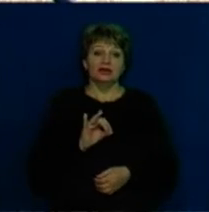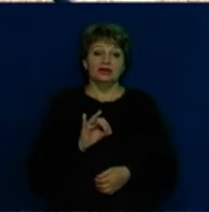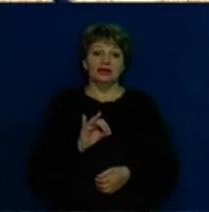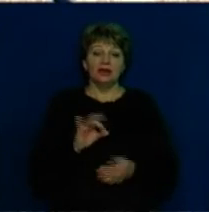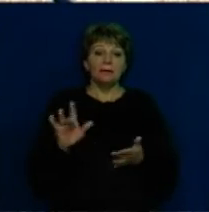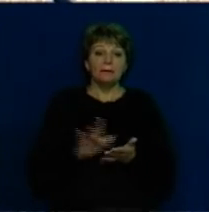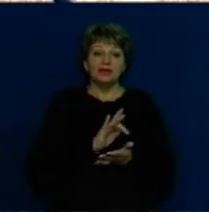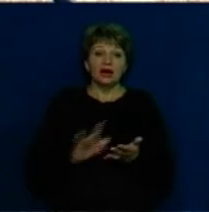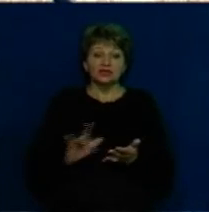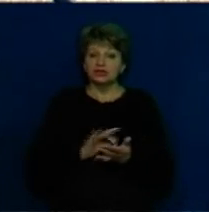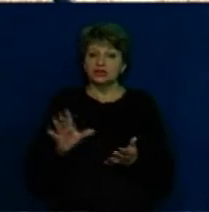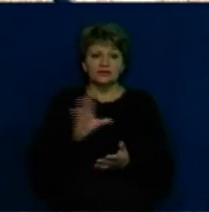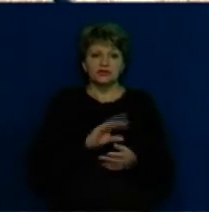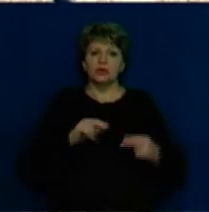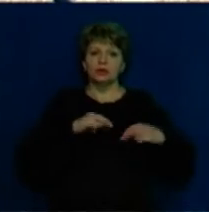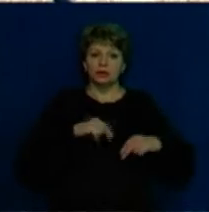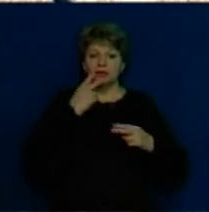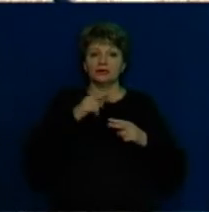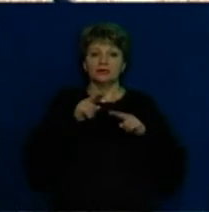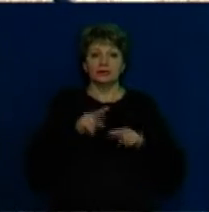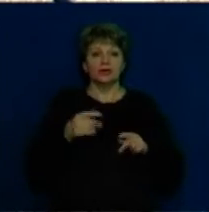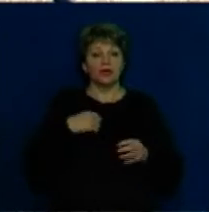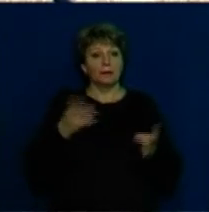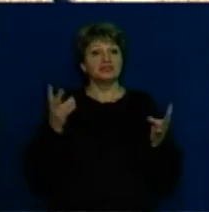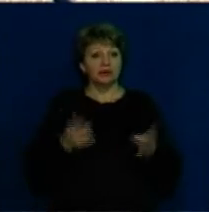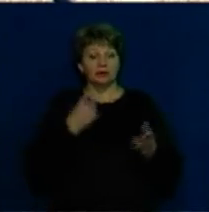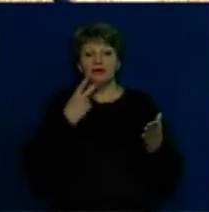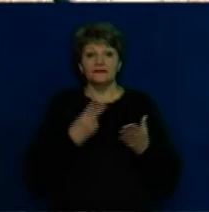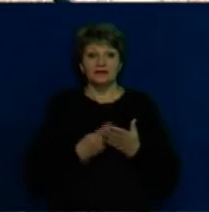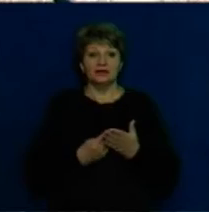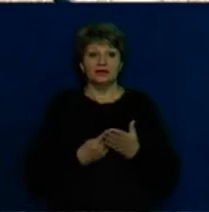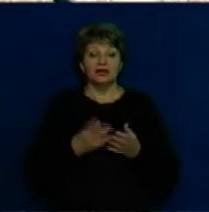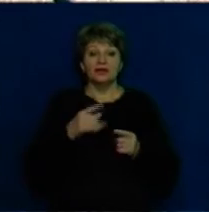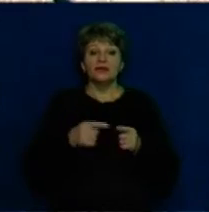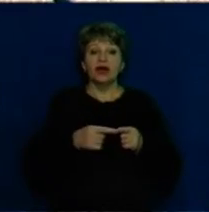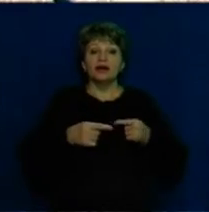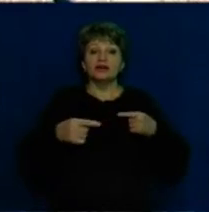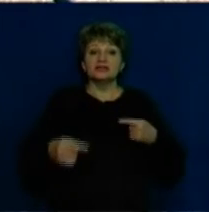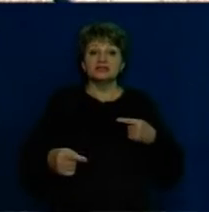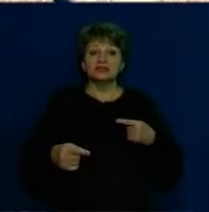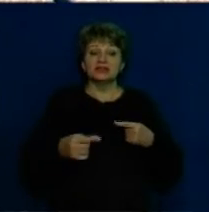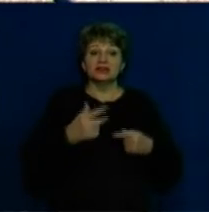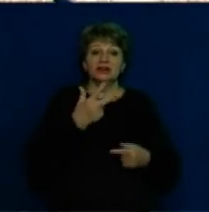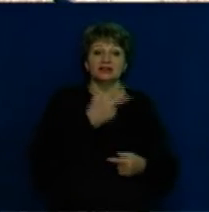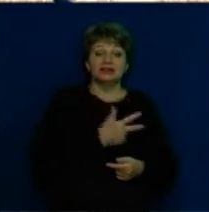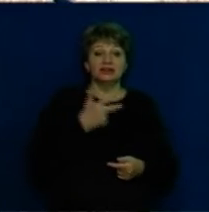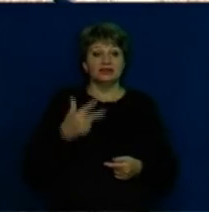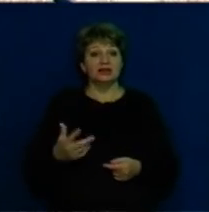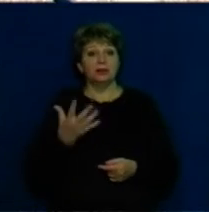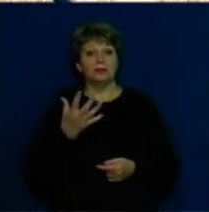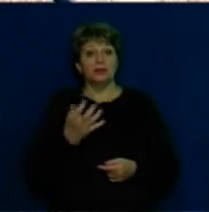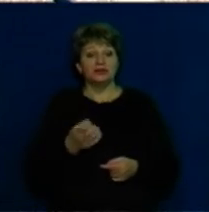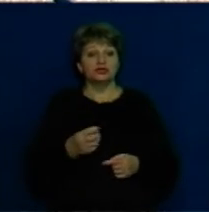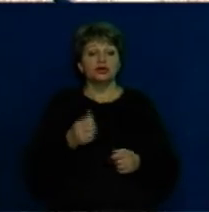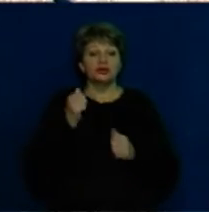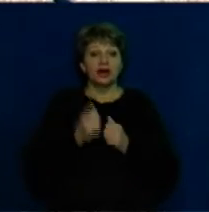GPS-навігатор роботи, тому що нам треба скидати вакцину на відстані трека-трека 500 метрів через кілометри.